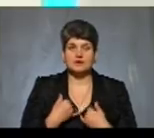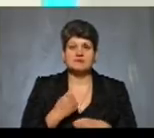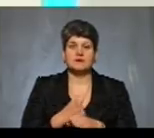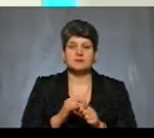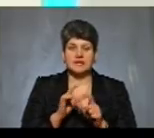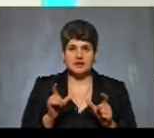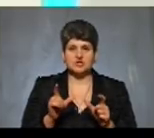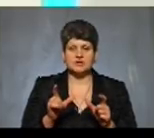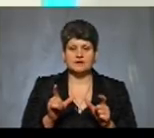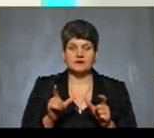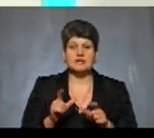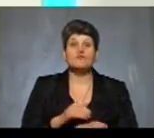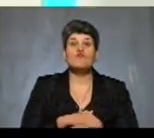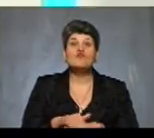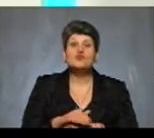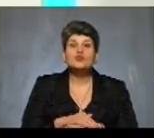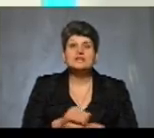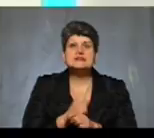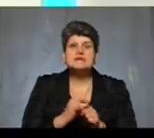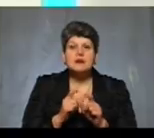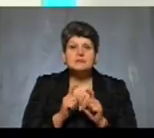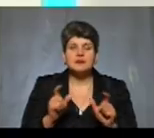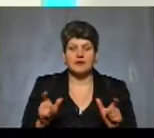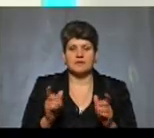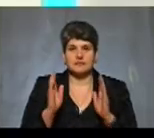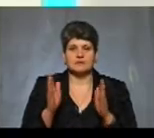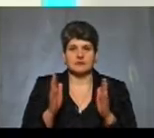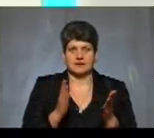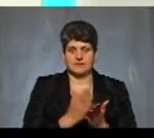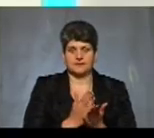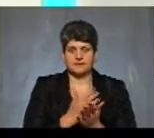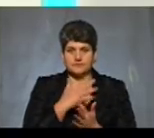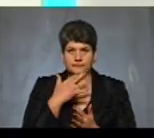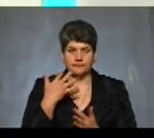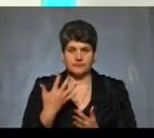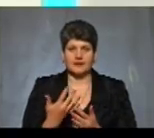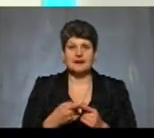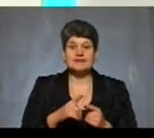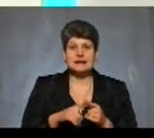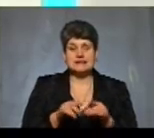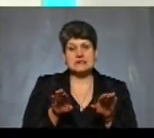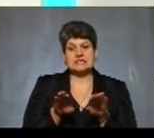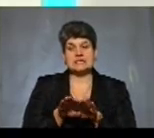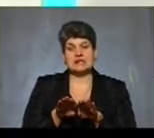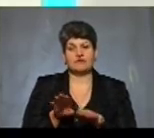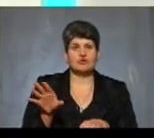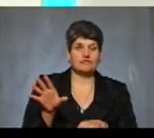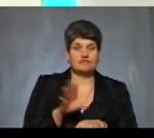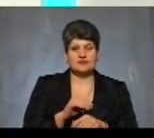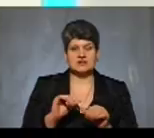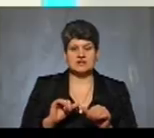закладів, у нас цілі є аптечні вулиці, так як називаються, так? Все-таки це десь зрівнює всі форми